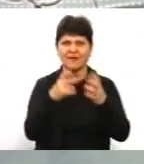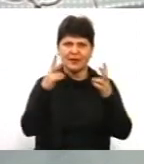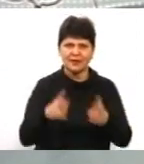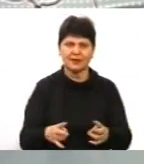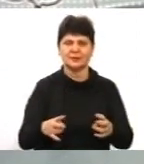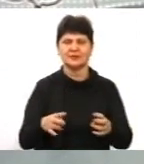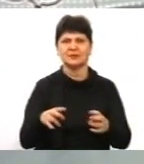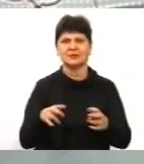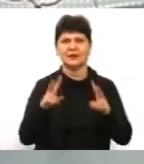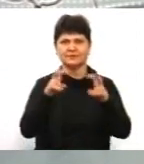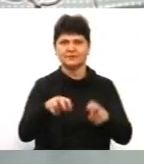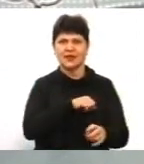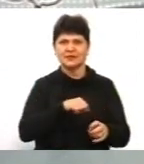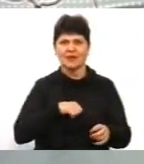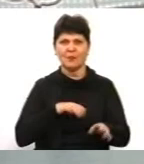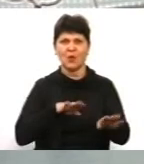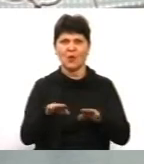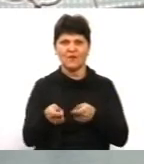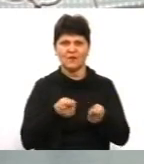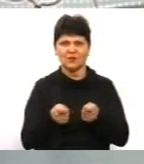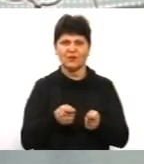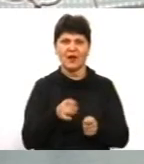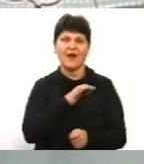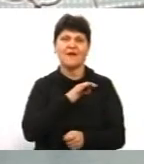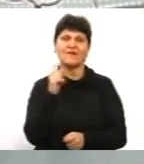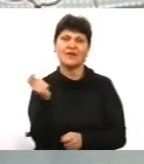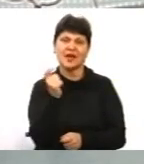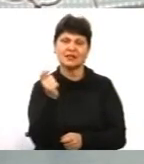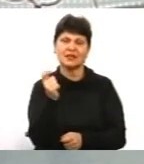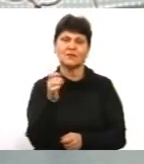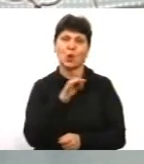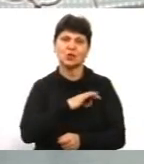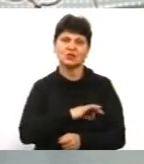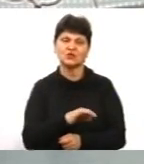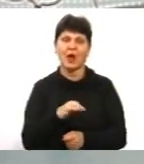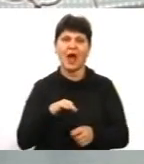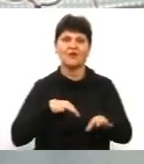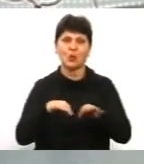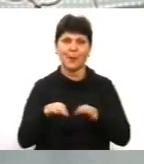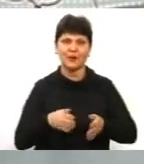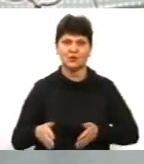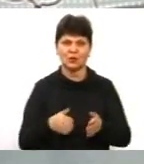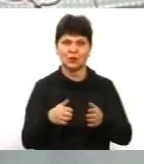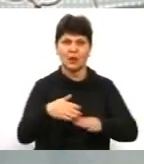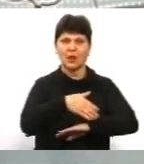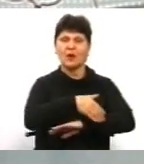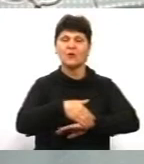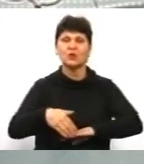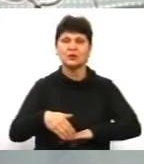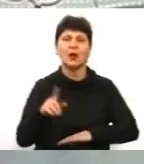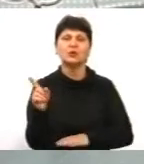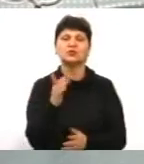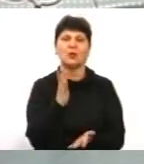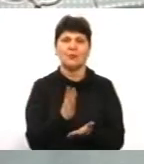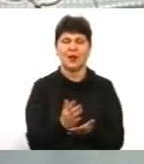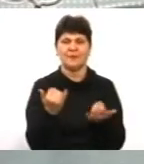місцевого самоврядування та власників-користувачів автомобільними дорогами. Що ми маємо? Вулицями населеного пункту. Що ми маємо? Тобто, на сьогоднішній